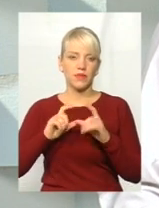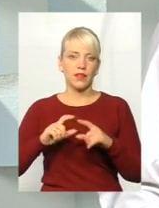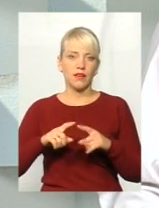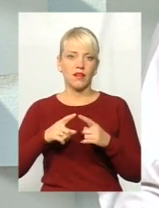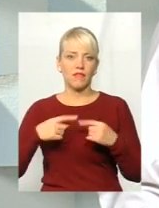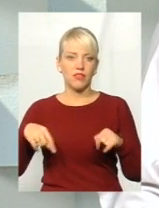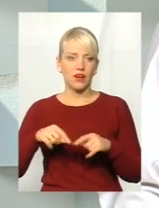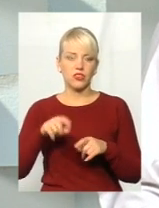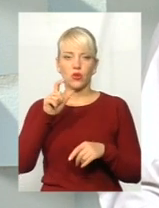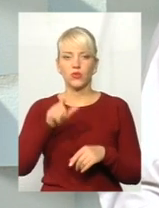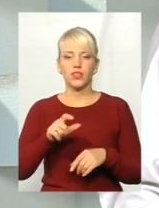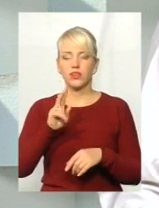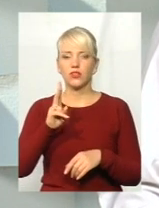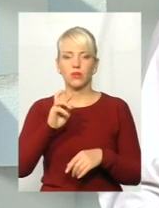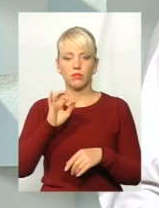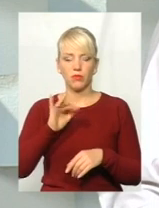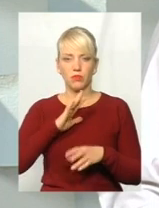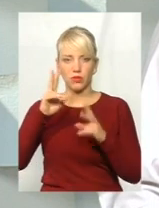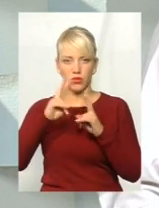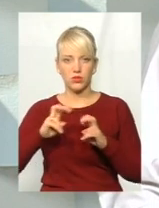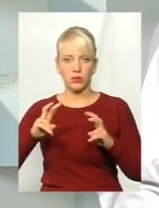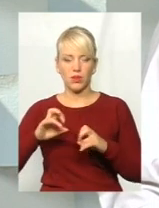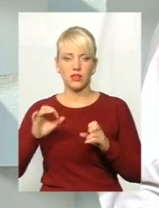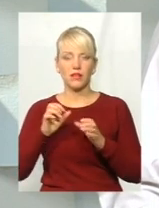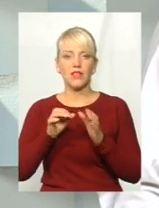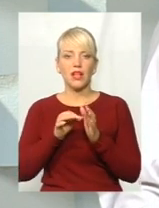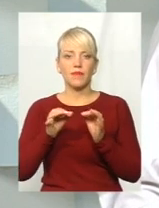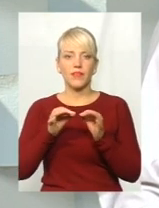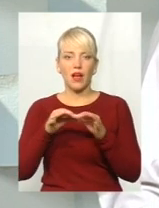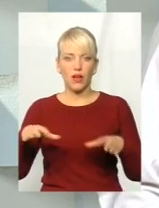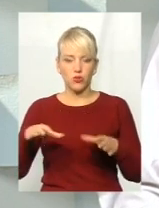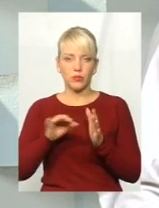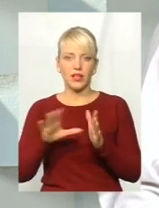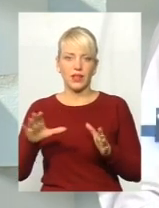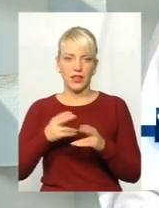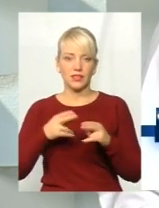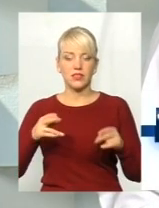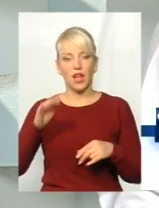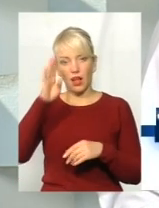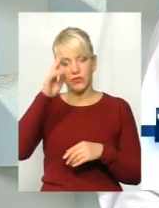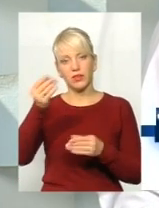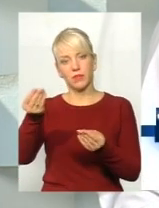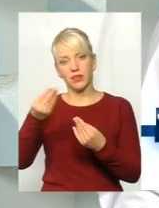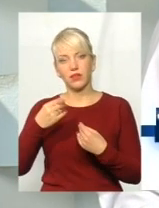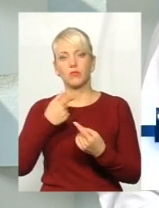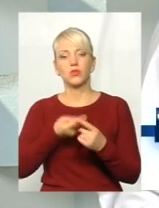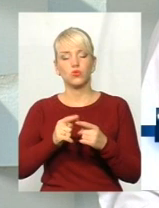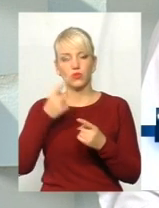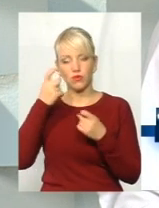яка б могла десь в дійсності розібратися і в атомній електростанції. Він би міг цю інформацію надати. Якщо б він говорив,